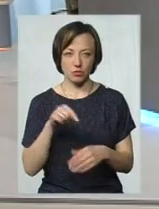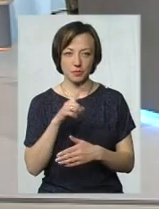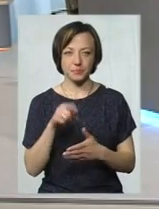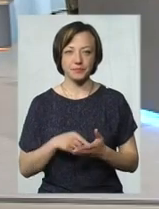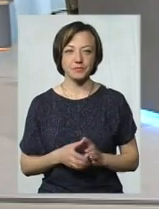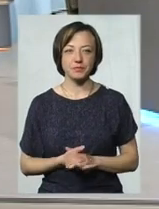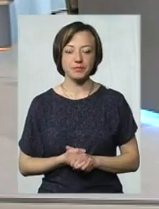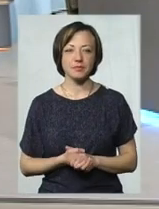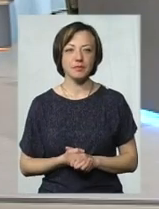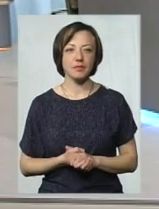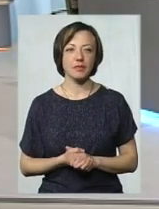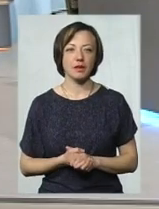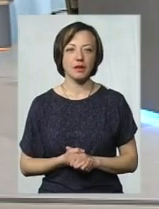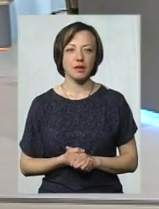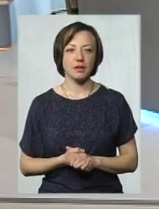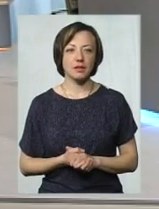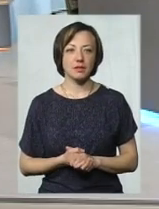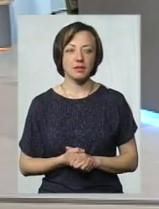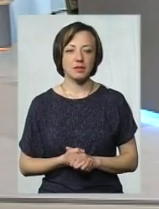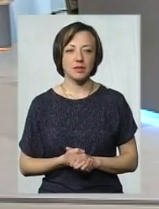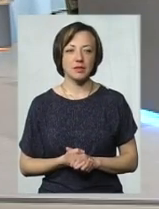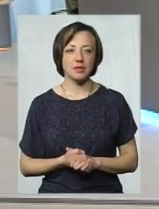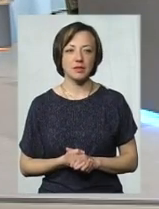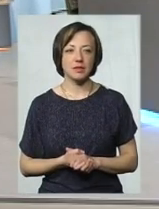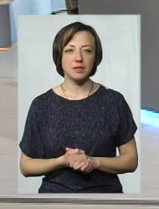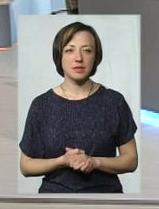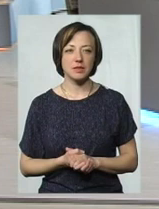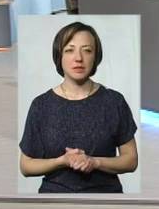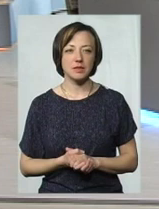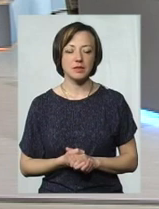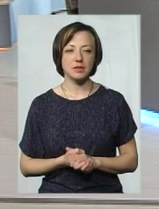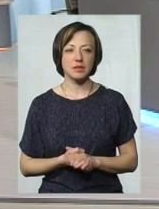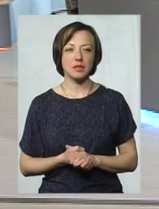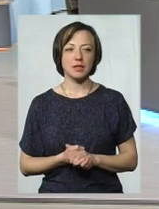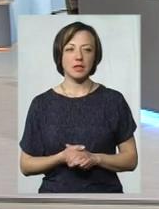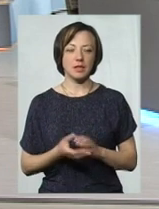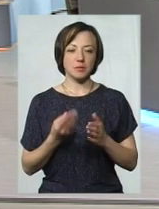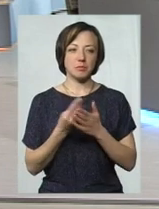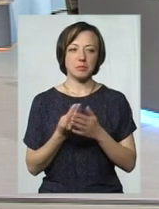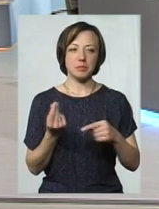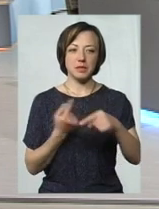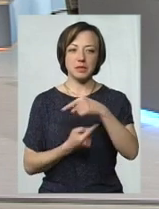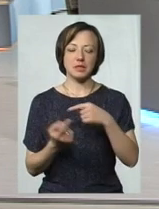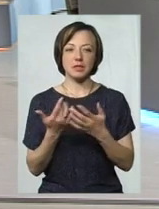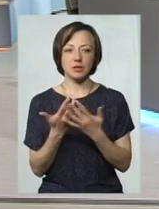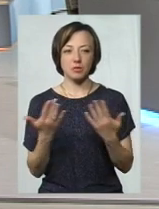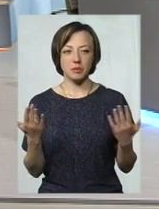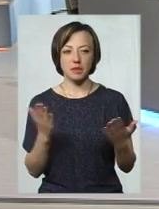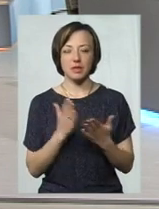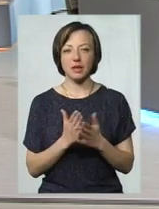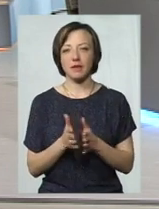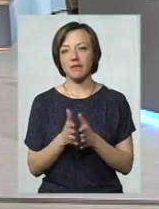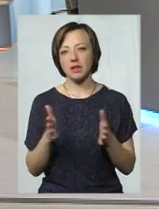Пані Алло, я почну. Бізнес, він різноманітний. Є великі